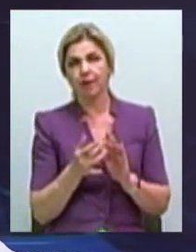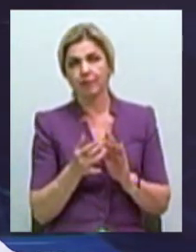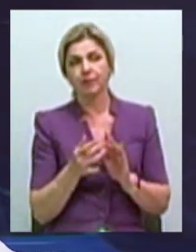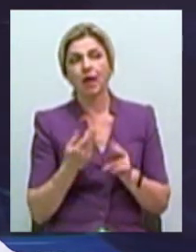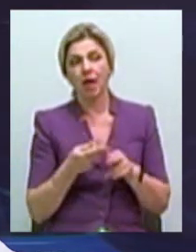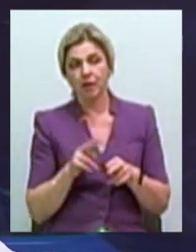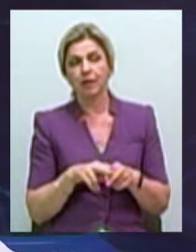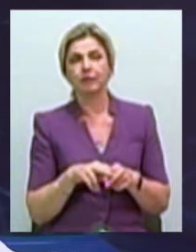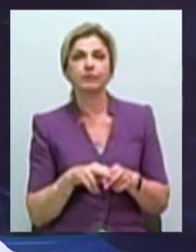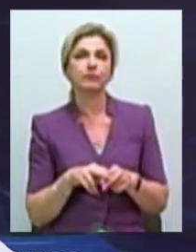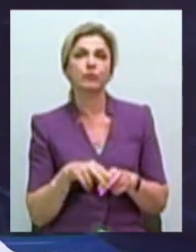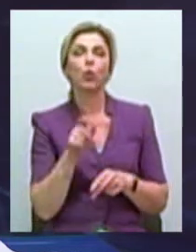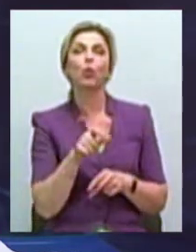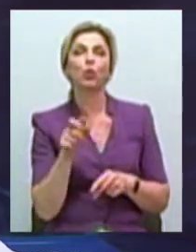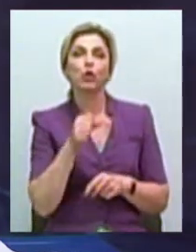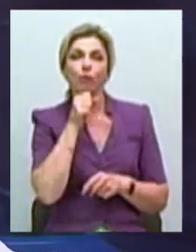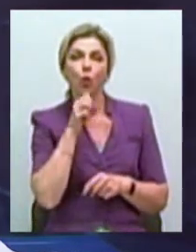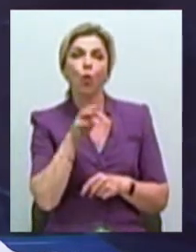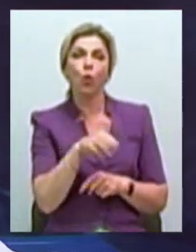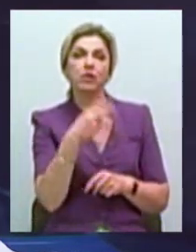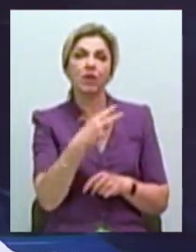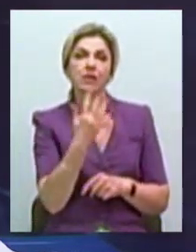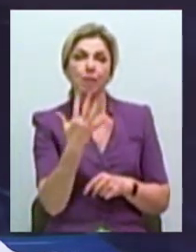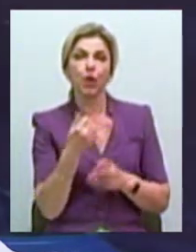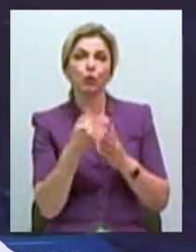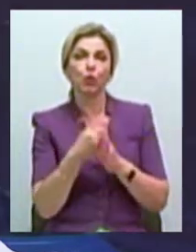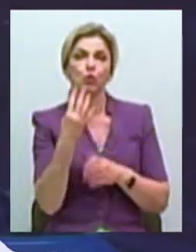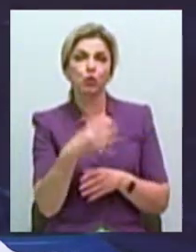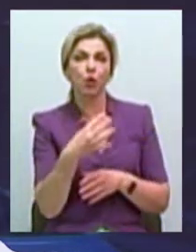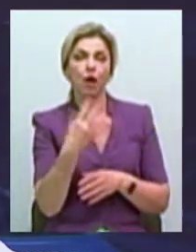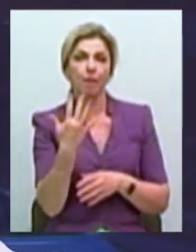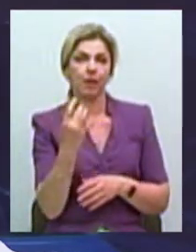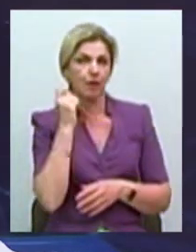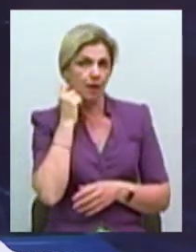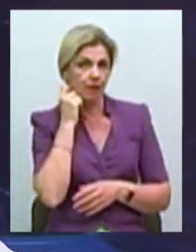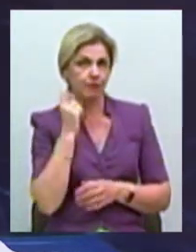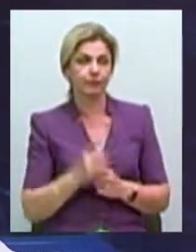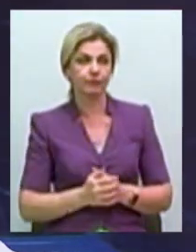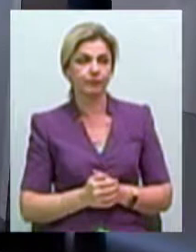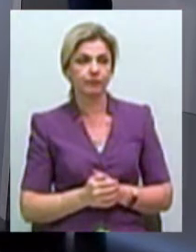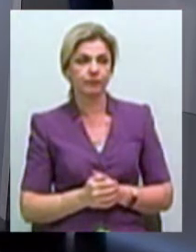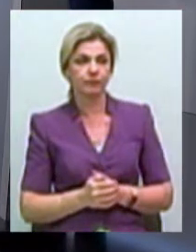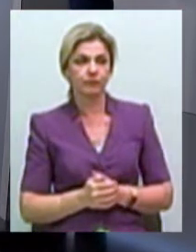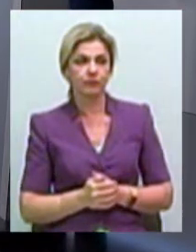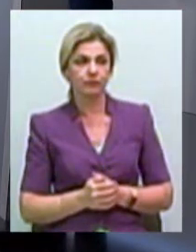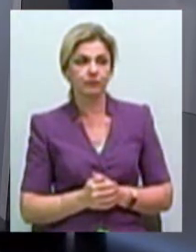это люди возрастом от 25 до 45 лет. При этом